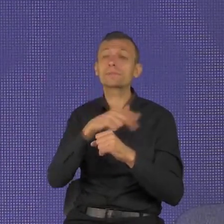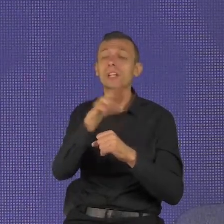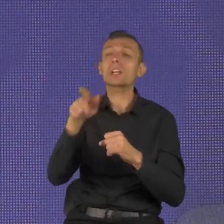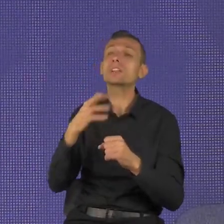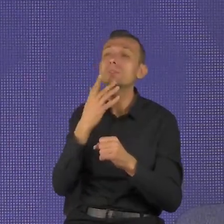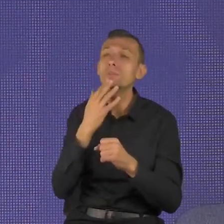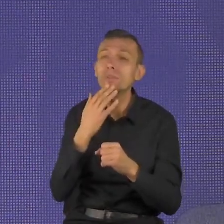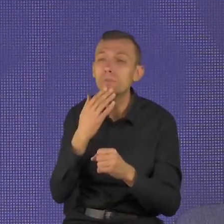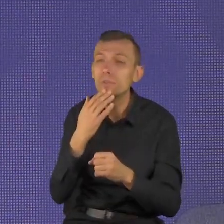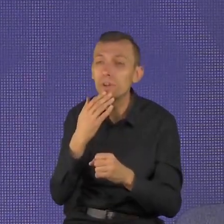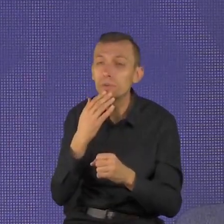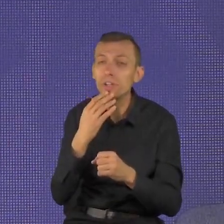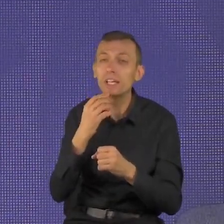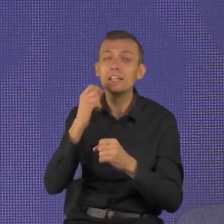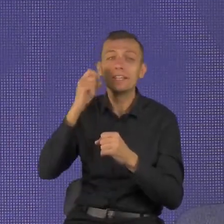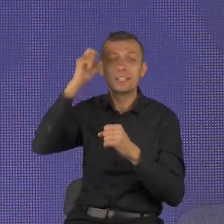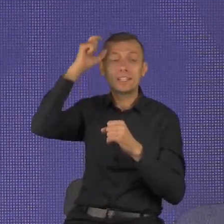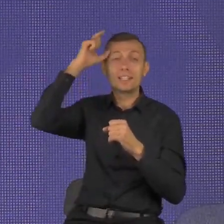naśladowcą.